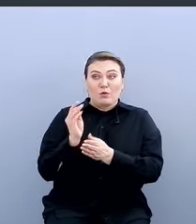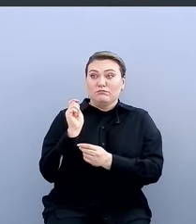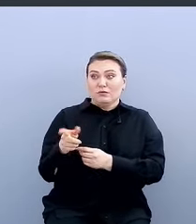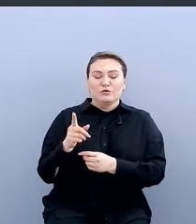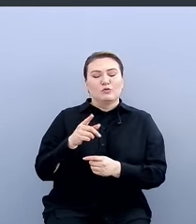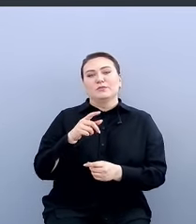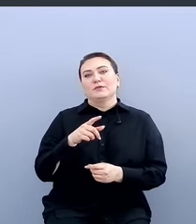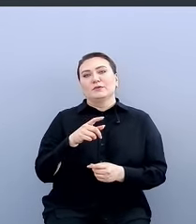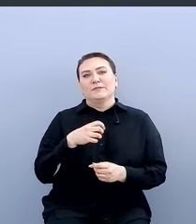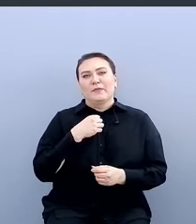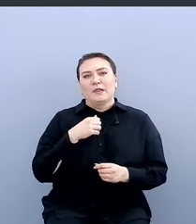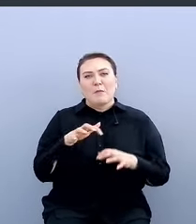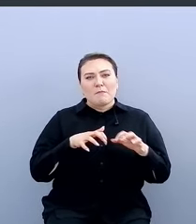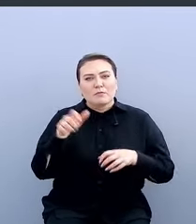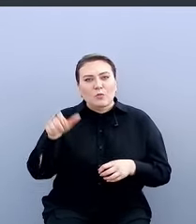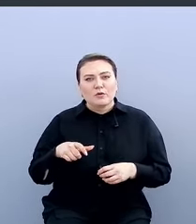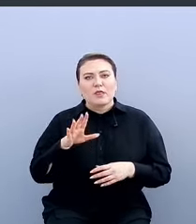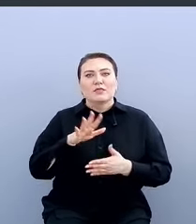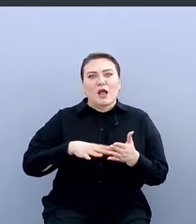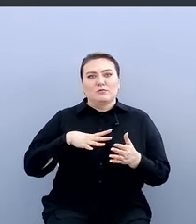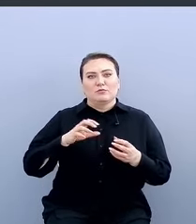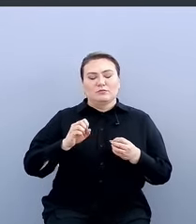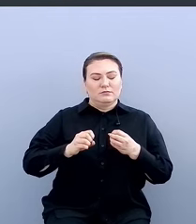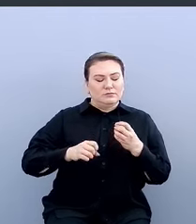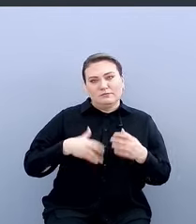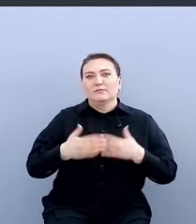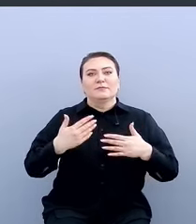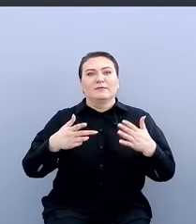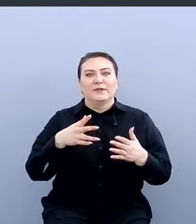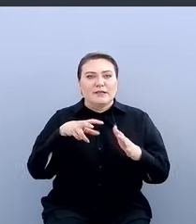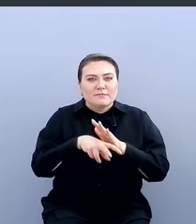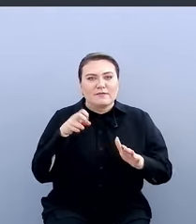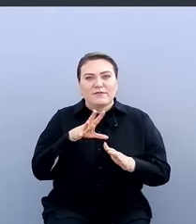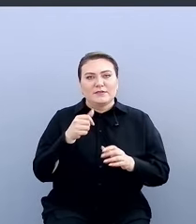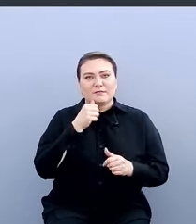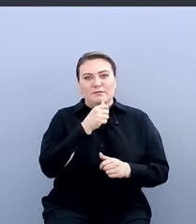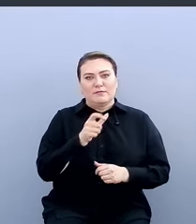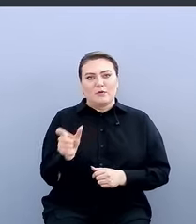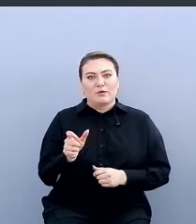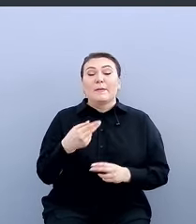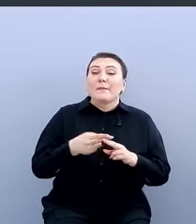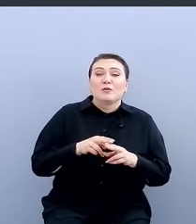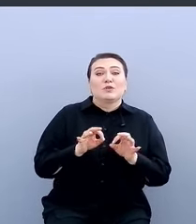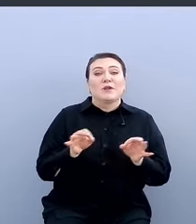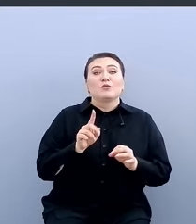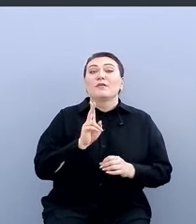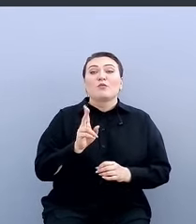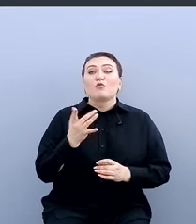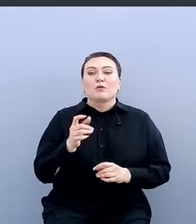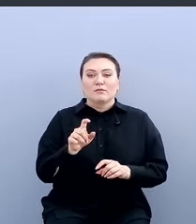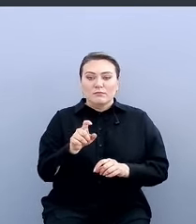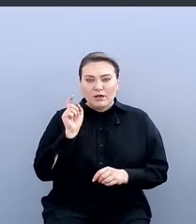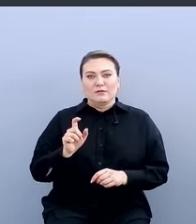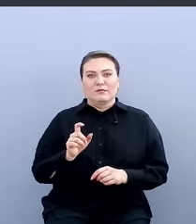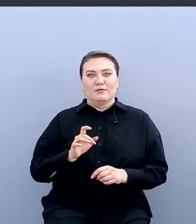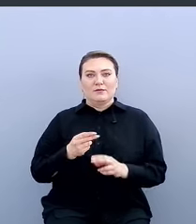потом зломышленник мог дальше пытаться развернуться. Поэтому на самом деле измерять надо не то, сколько людей кликнуло, повелось на твой